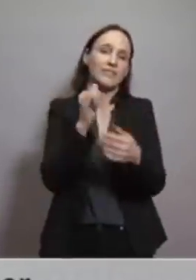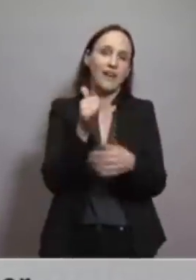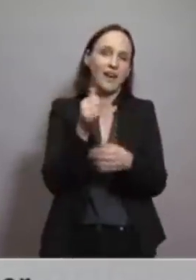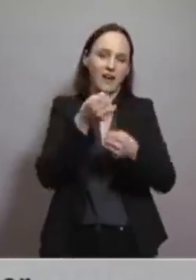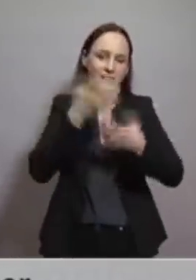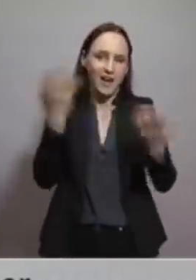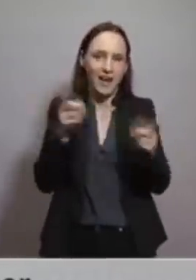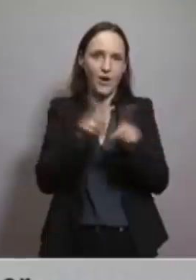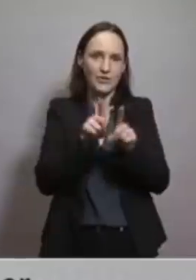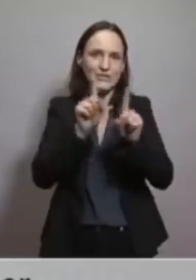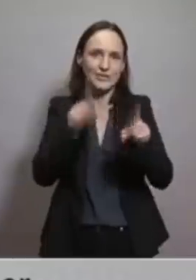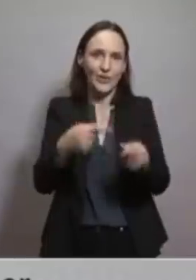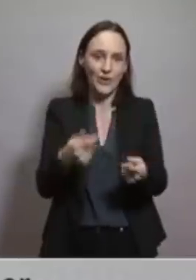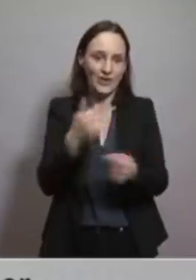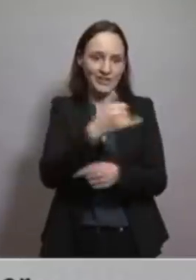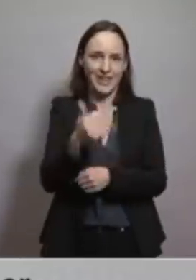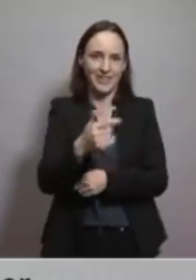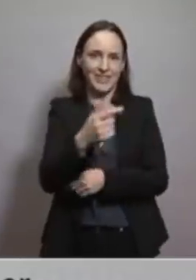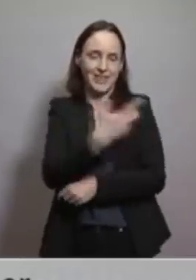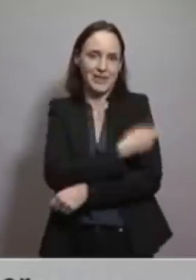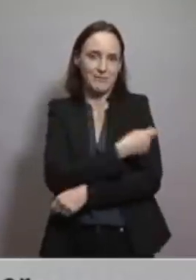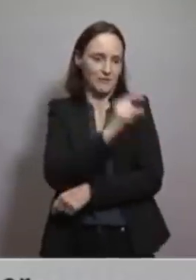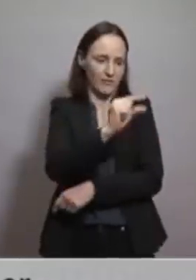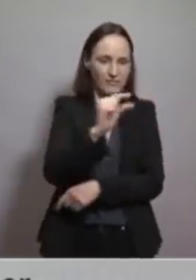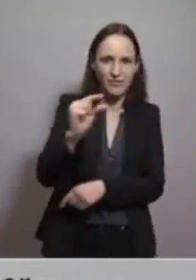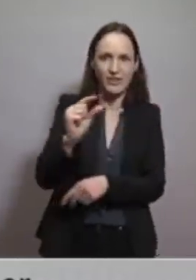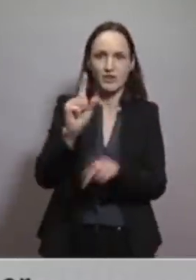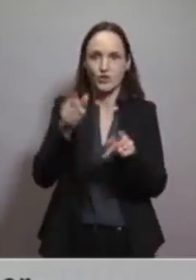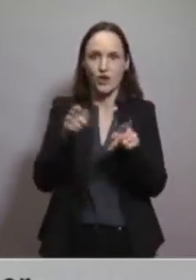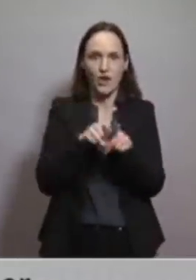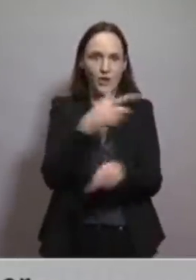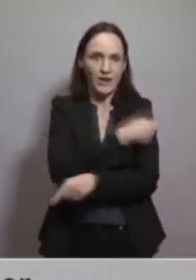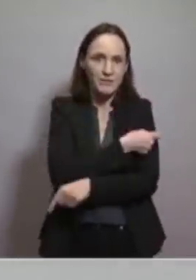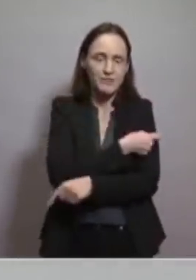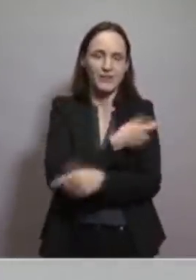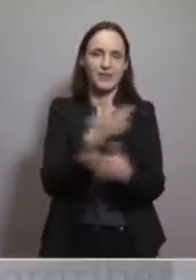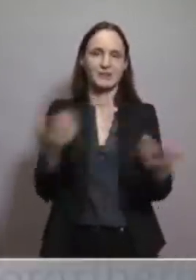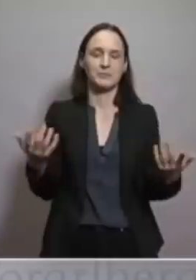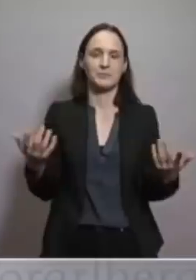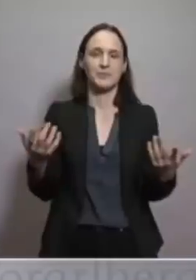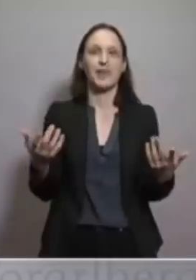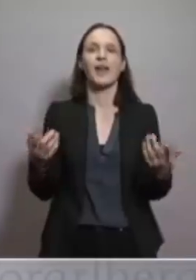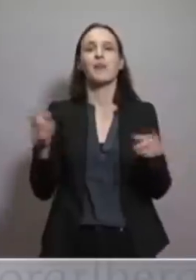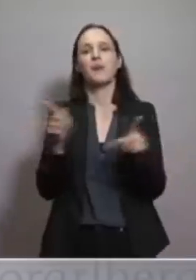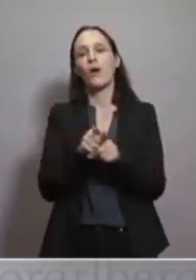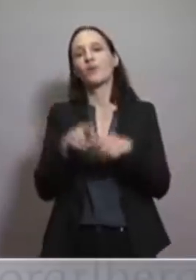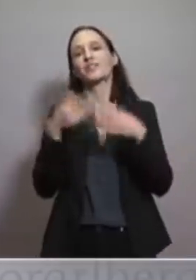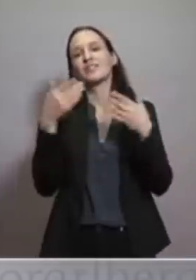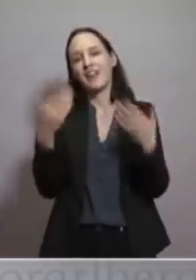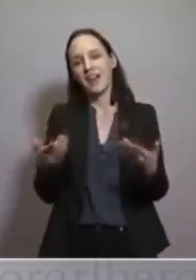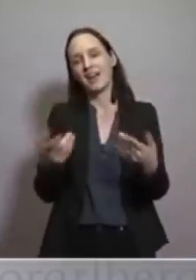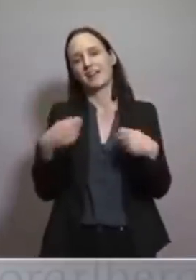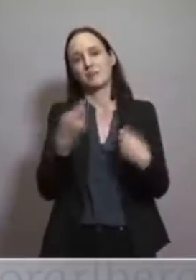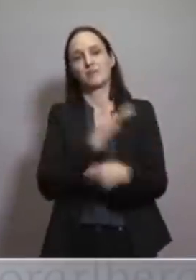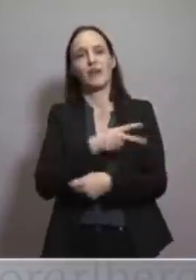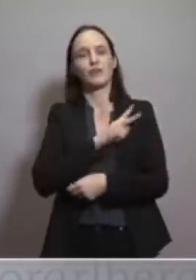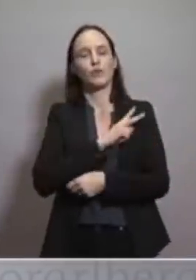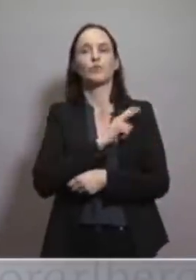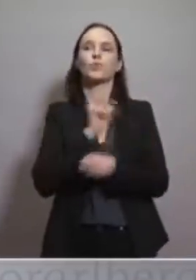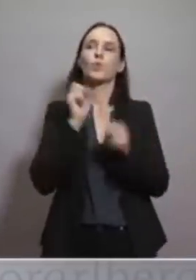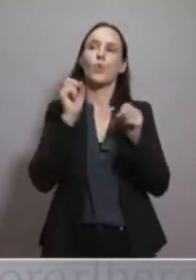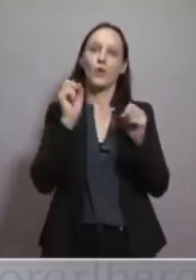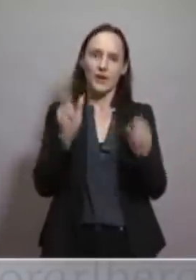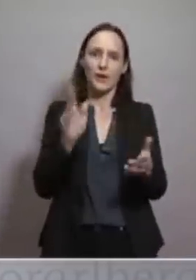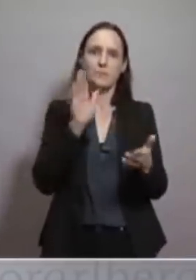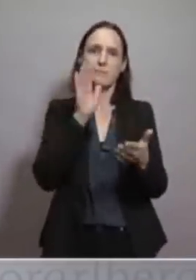jede Impfdosis natürlich auch an Mann und Frau bringen. Aber ich glaube, auch dann gibt es die Verantwortung zu sagen, man